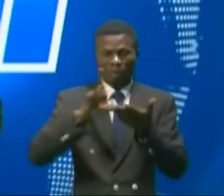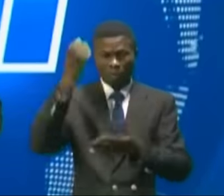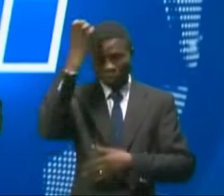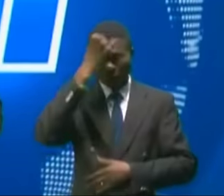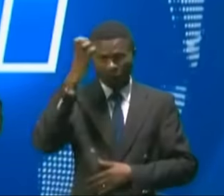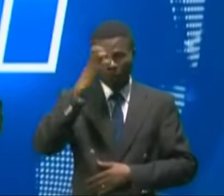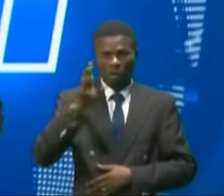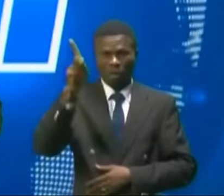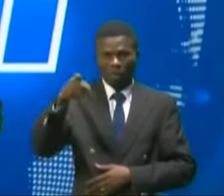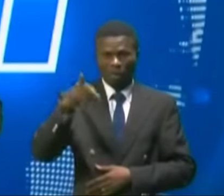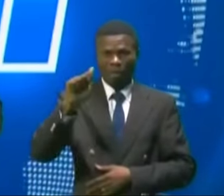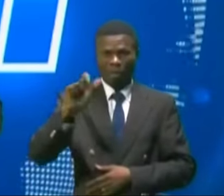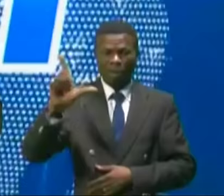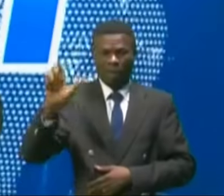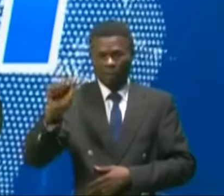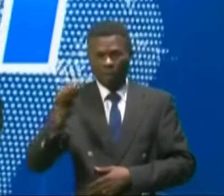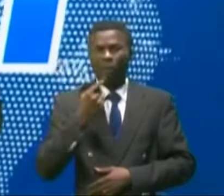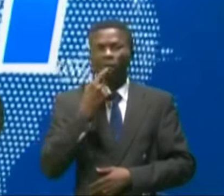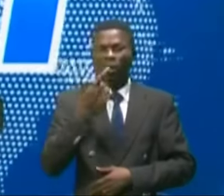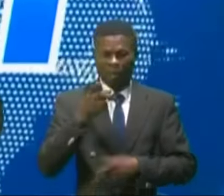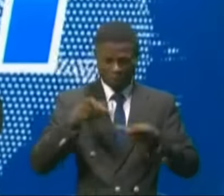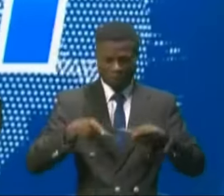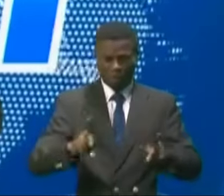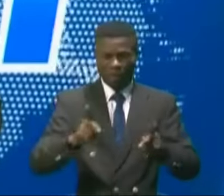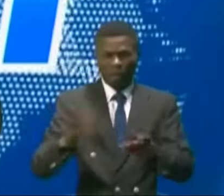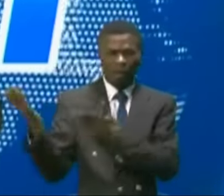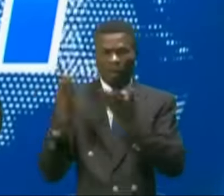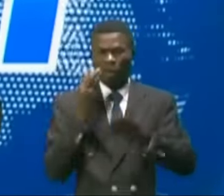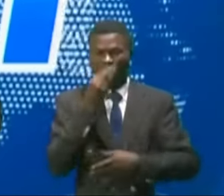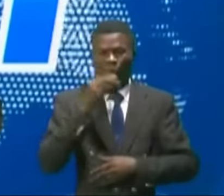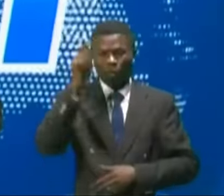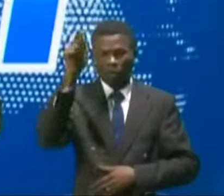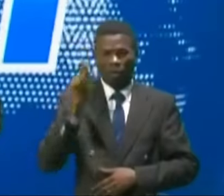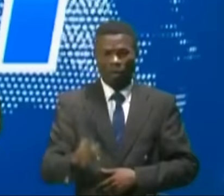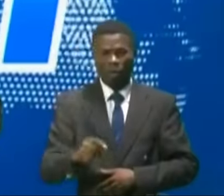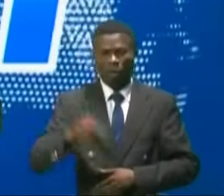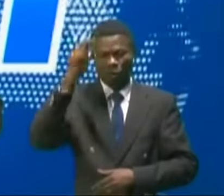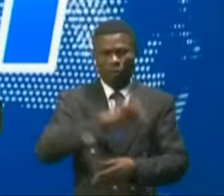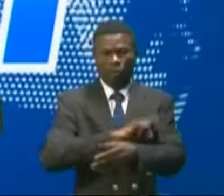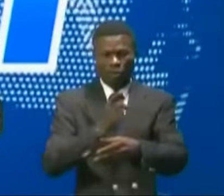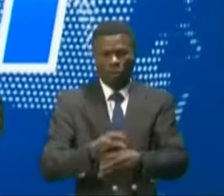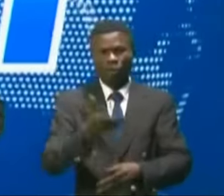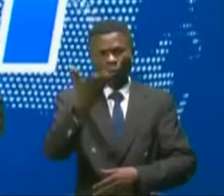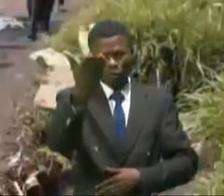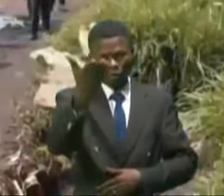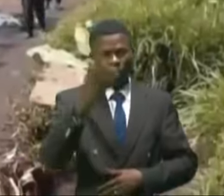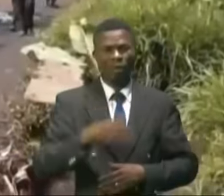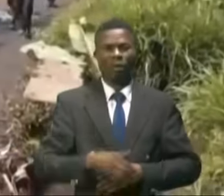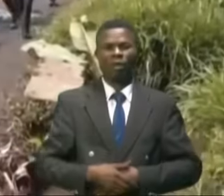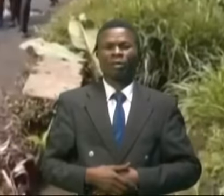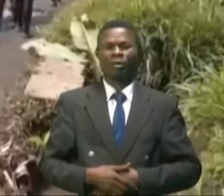Fahl l'a dit par les billets du porte-parole de l'armée du Nord Kivu. Reportage.